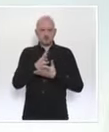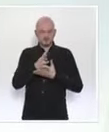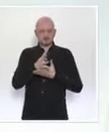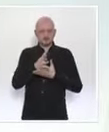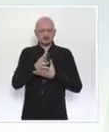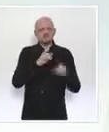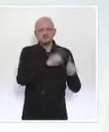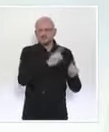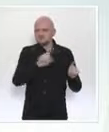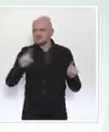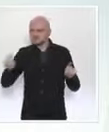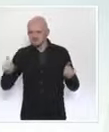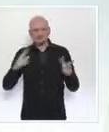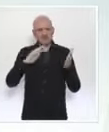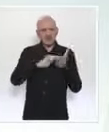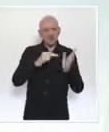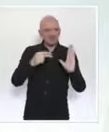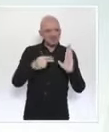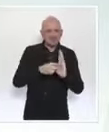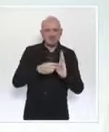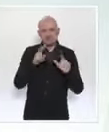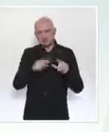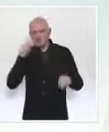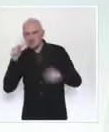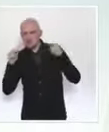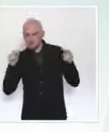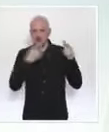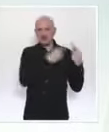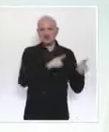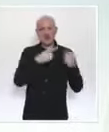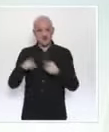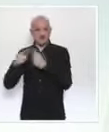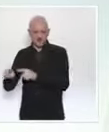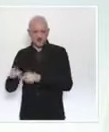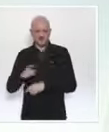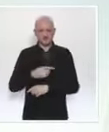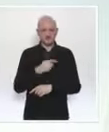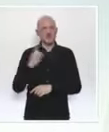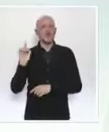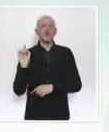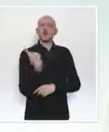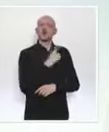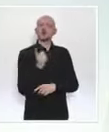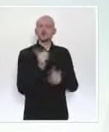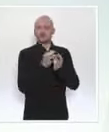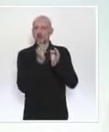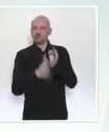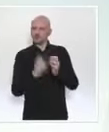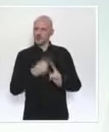ou des techniques scientifiques différentes. Si tous ces projets n'aboutiront évidemment pas,